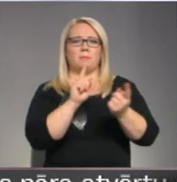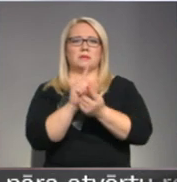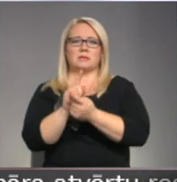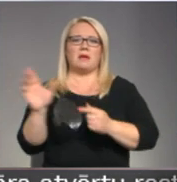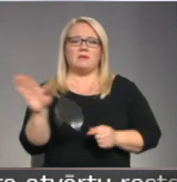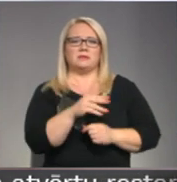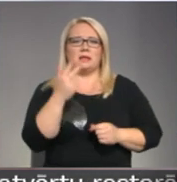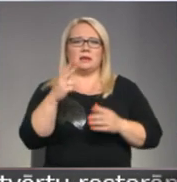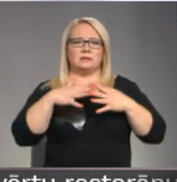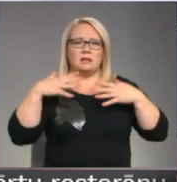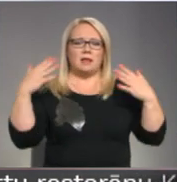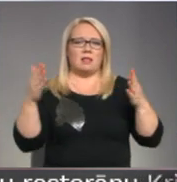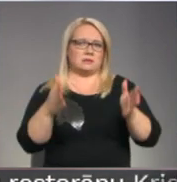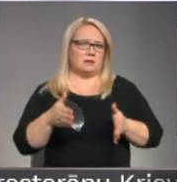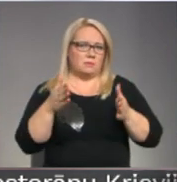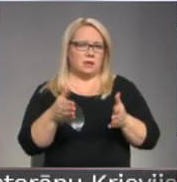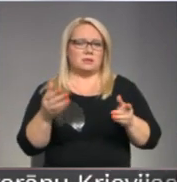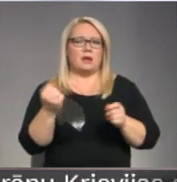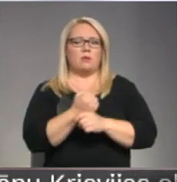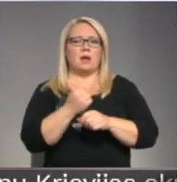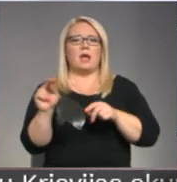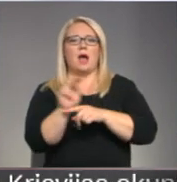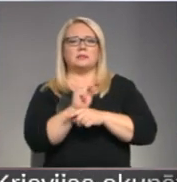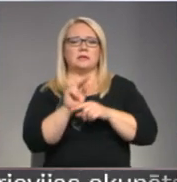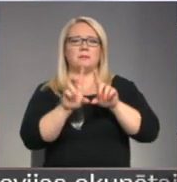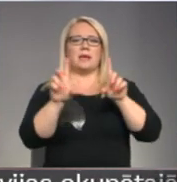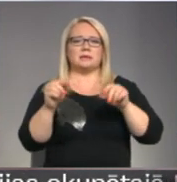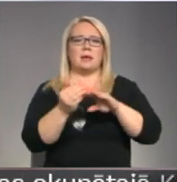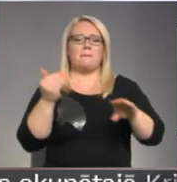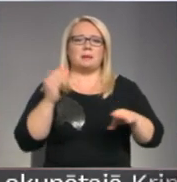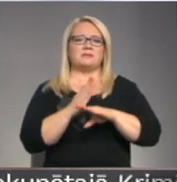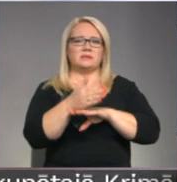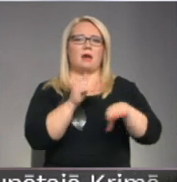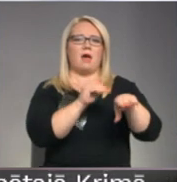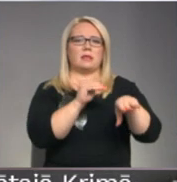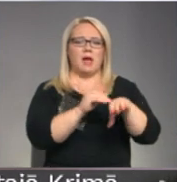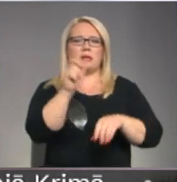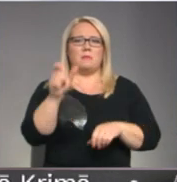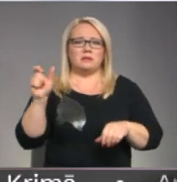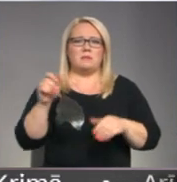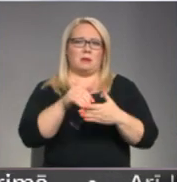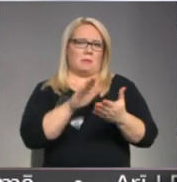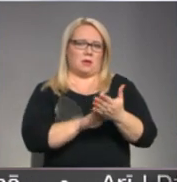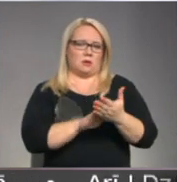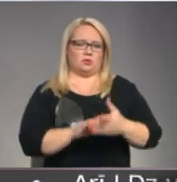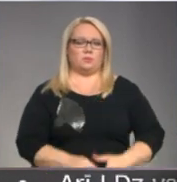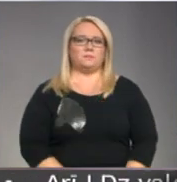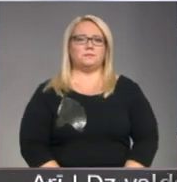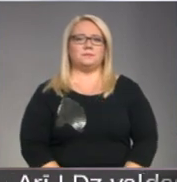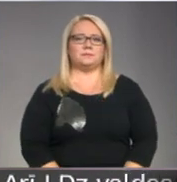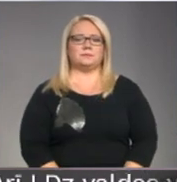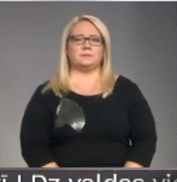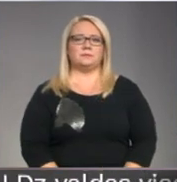visas trīs lielās universitāšu slimnīcas, kaut arī ārstniecības iestādes pirms vizītes, atgādina pacientiem par pierakstu. Vairāk stāsta Jana